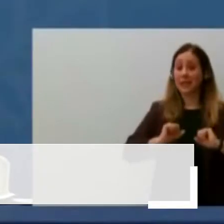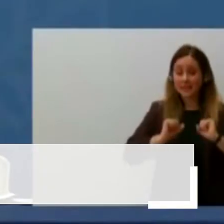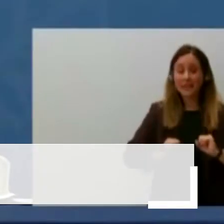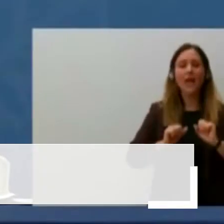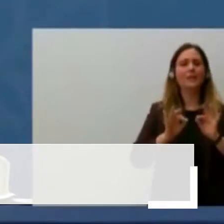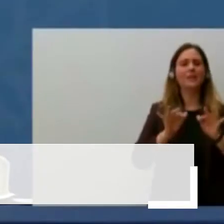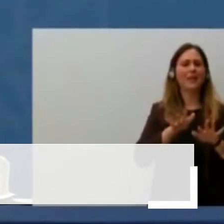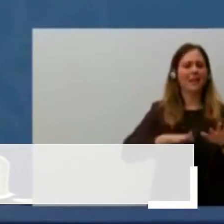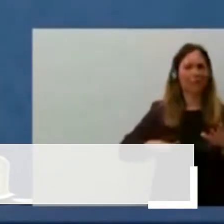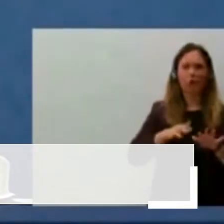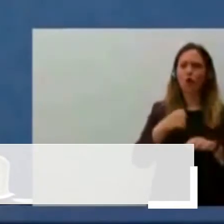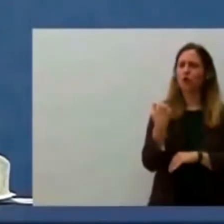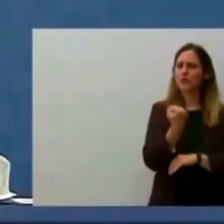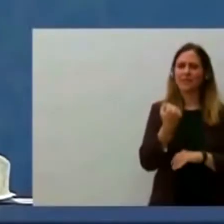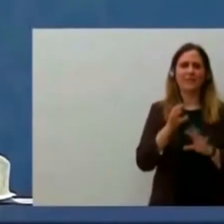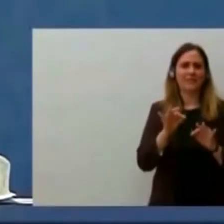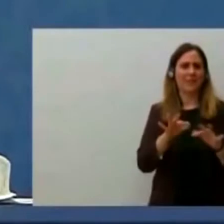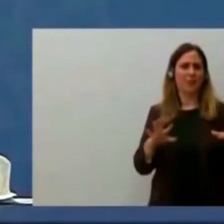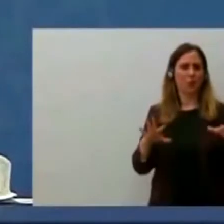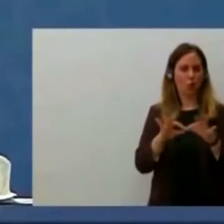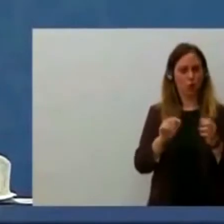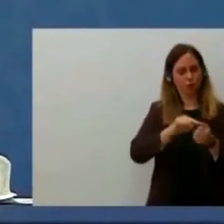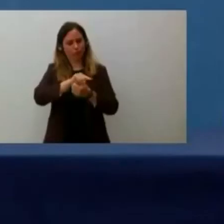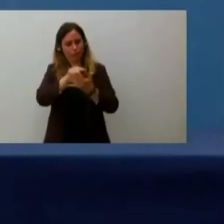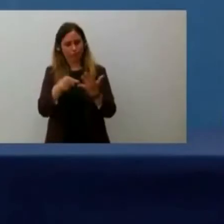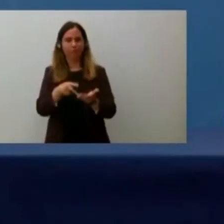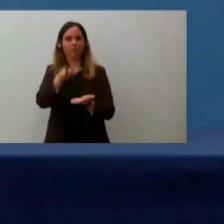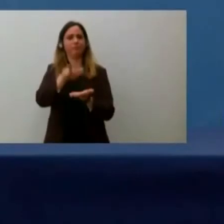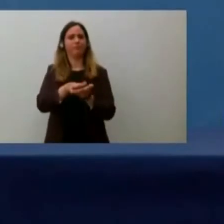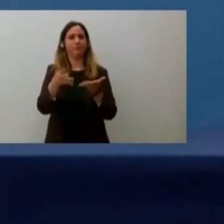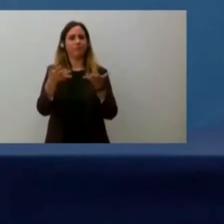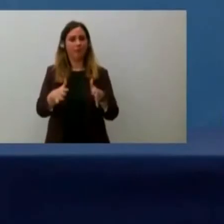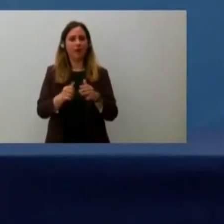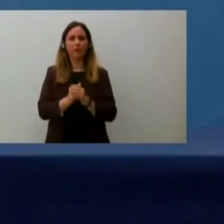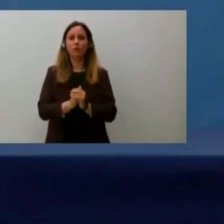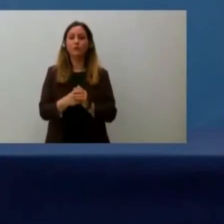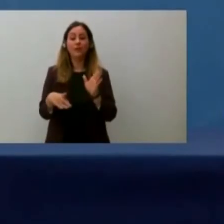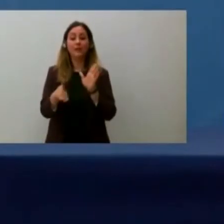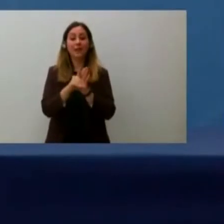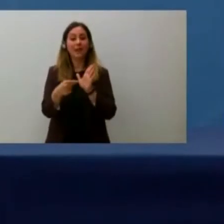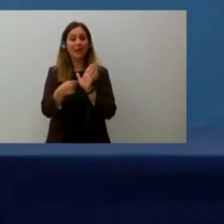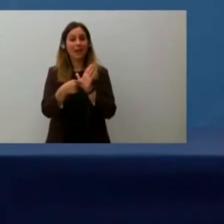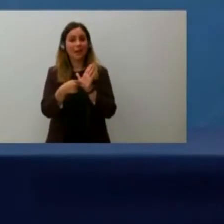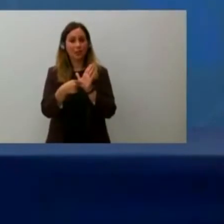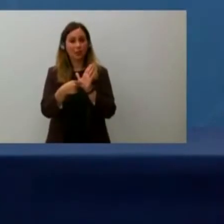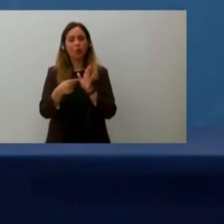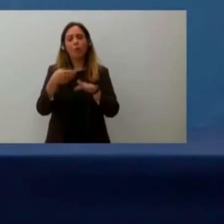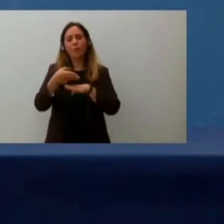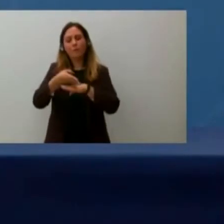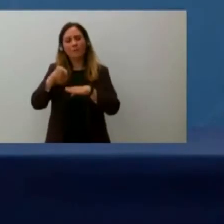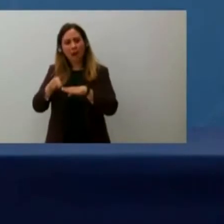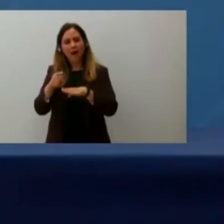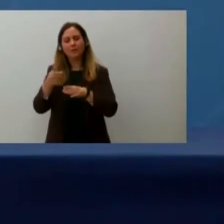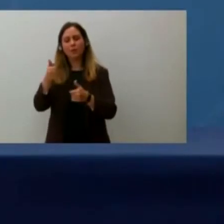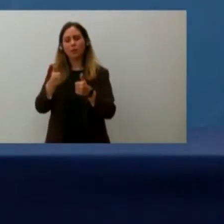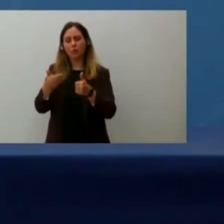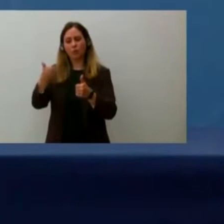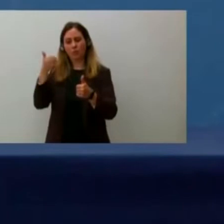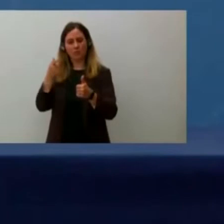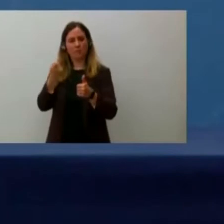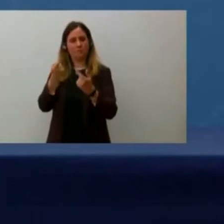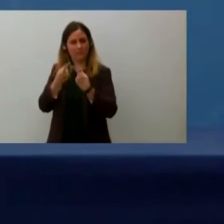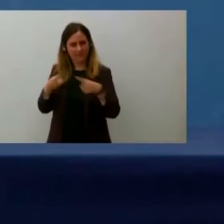territori o servizi territoriali. È un decreto in parte diverso dal passato